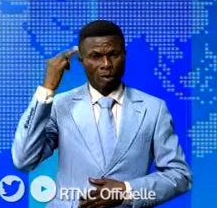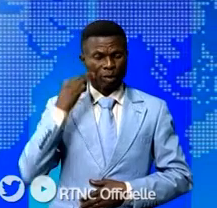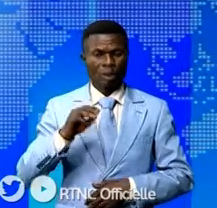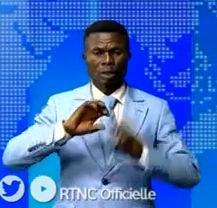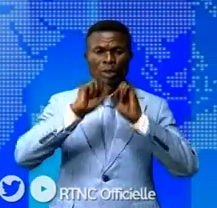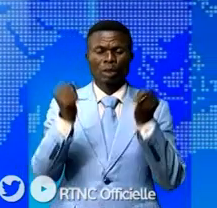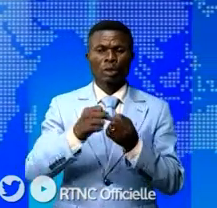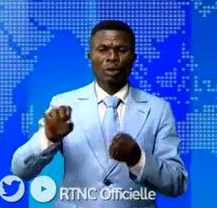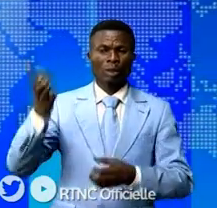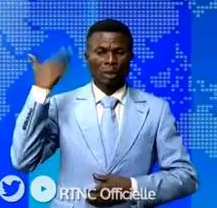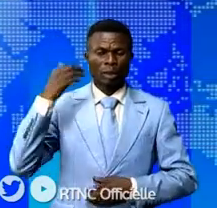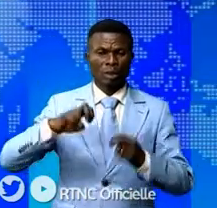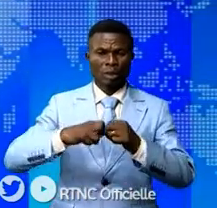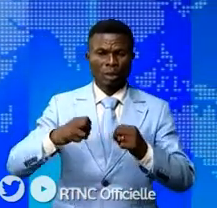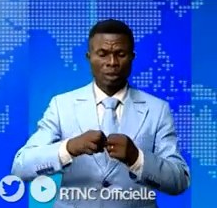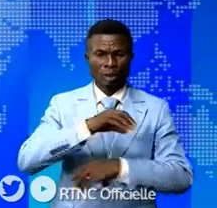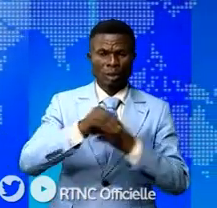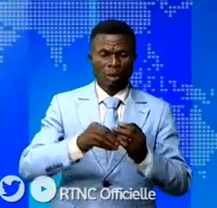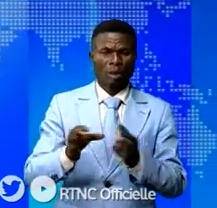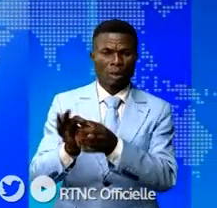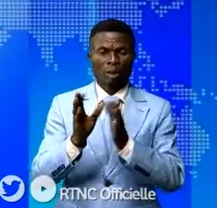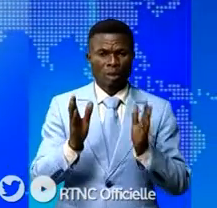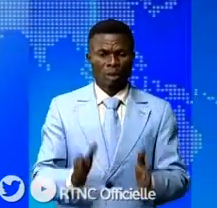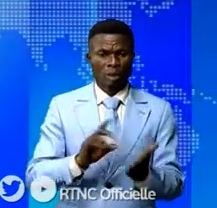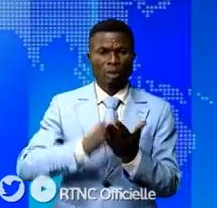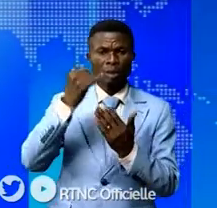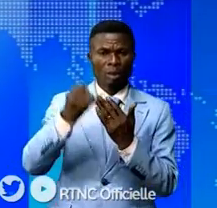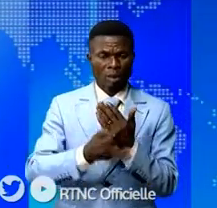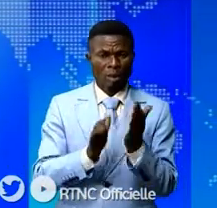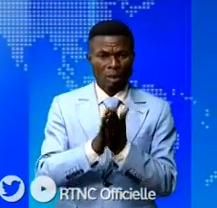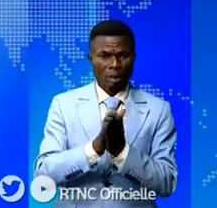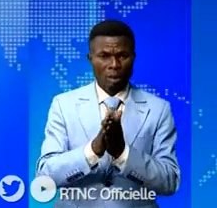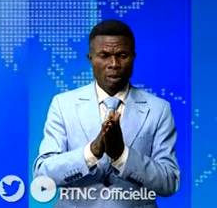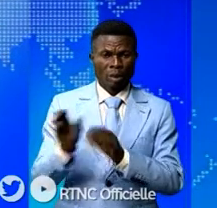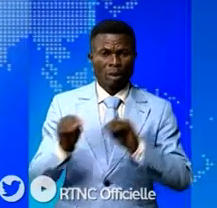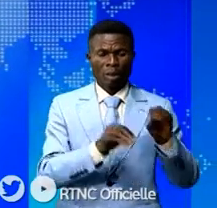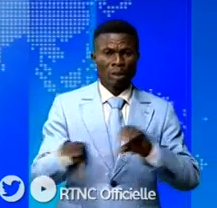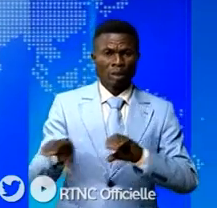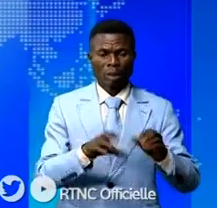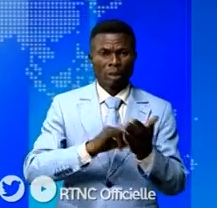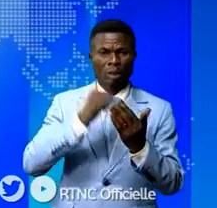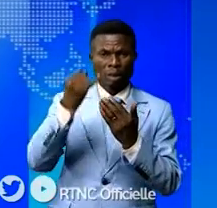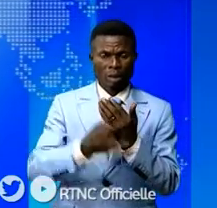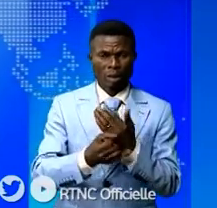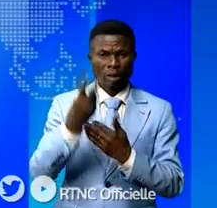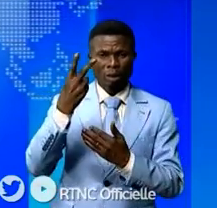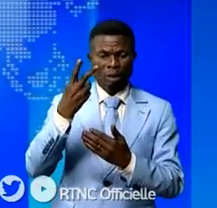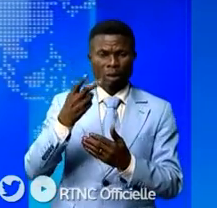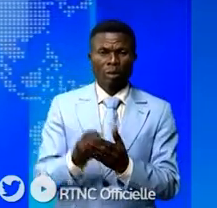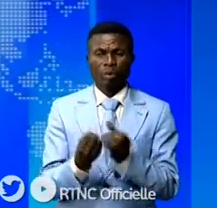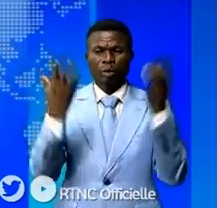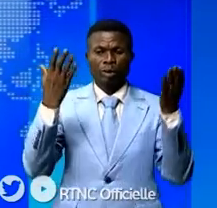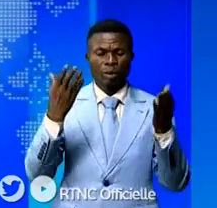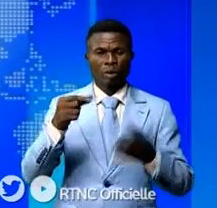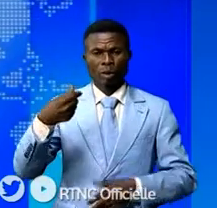Hydrocarbures et le bureau central de coordination, un projet qui consiste à la mise en œuvre du projet de dégazage du